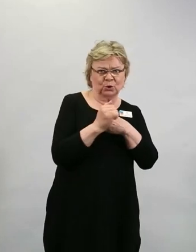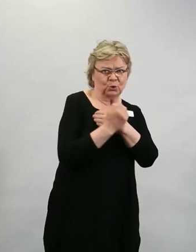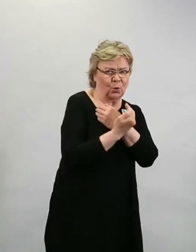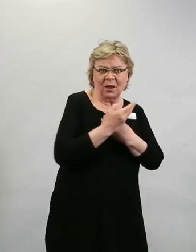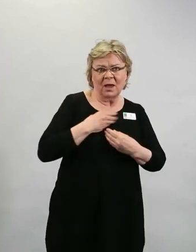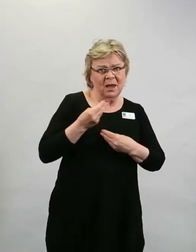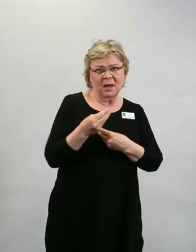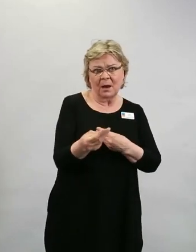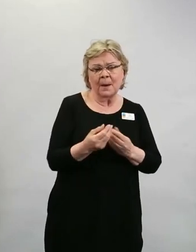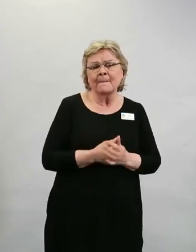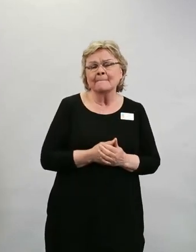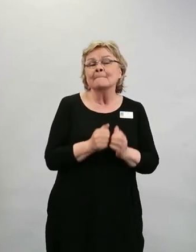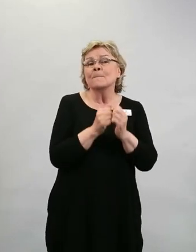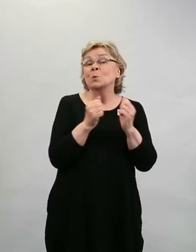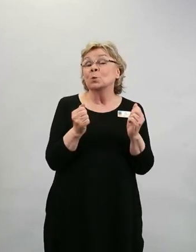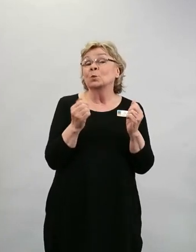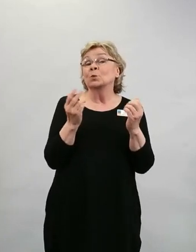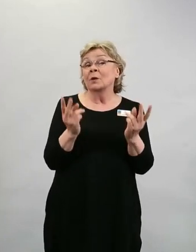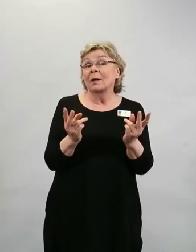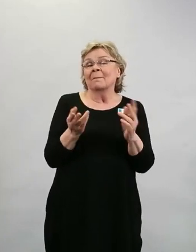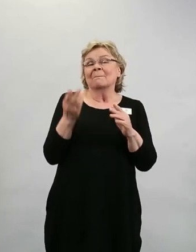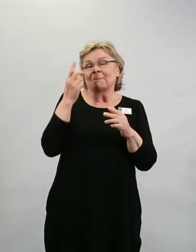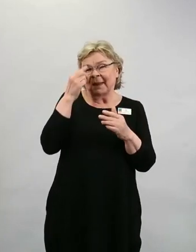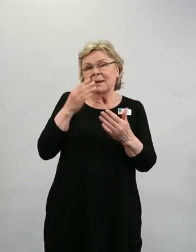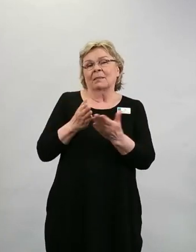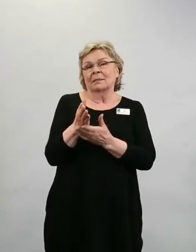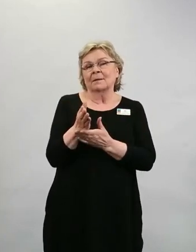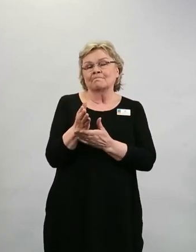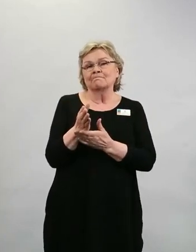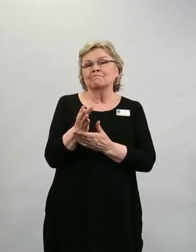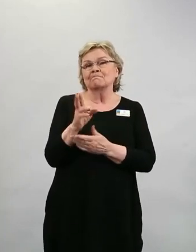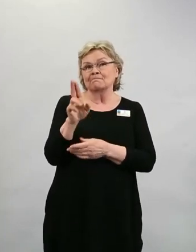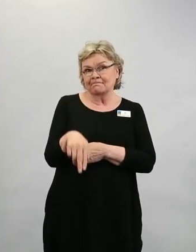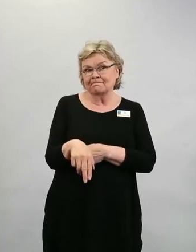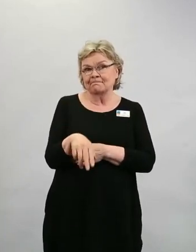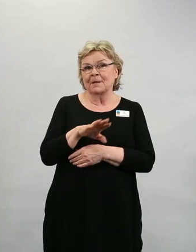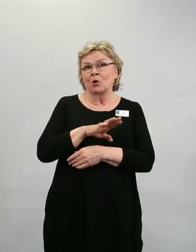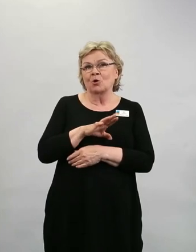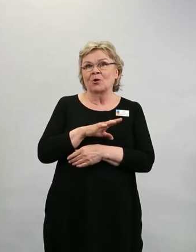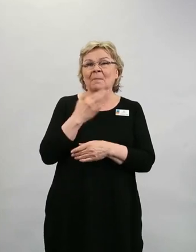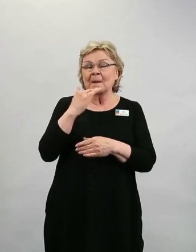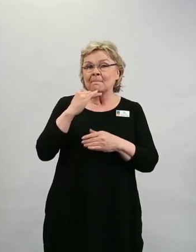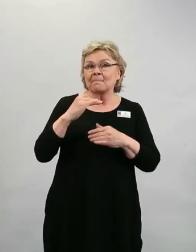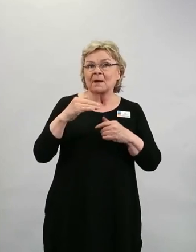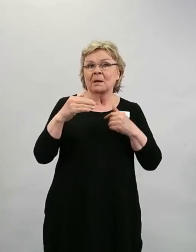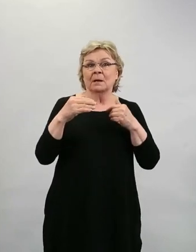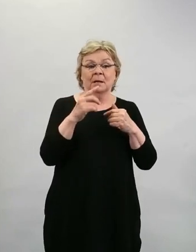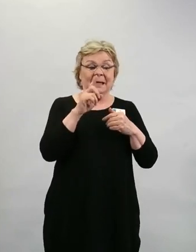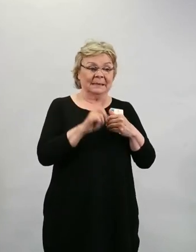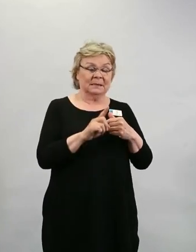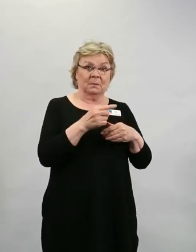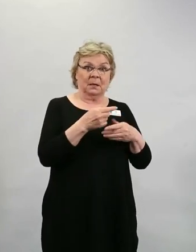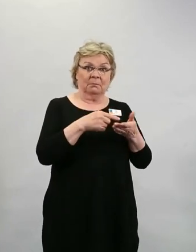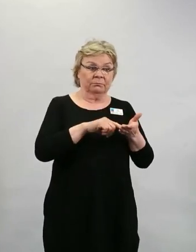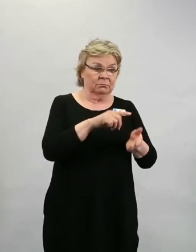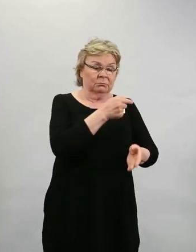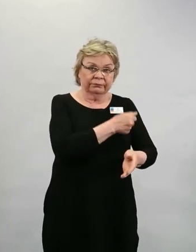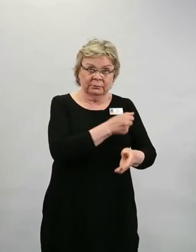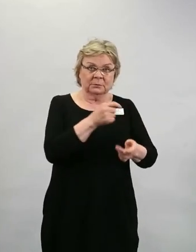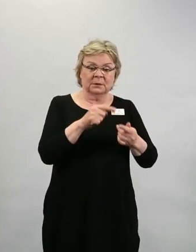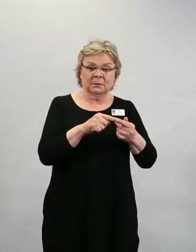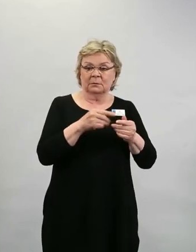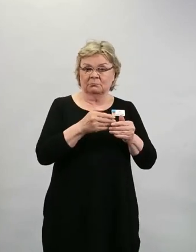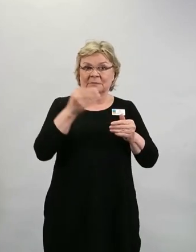näin periaatteessa on parempi, että se on siellä kauempana tästä kolmesta viikosta kuin